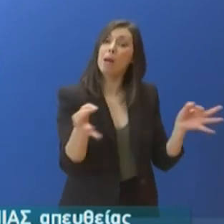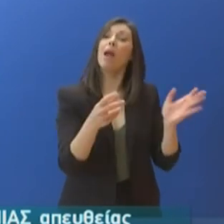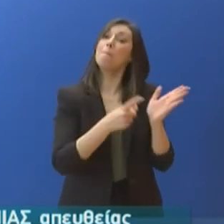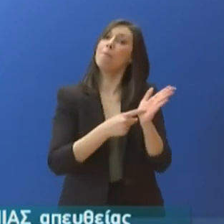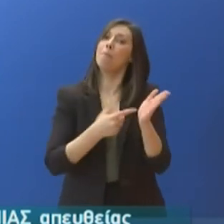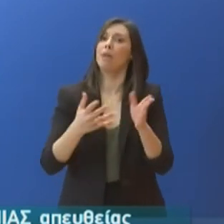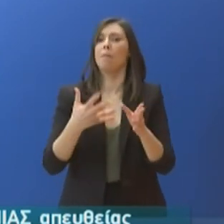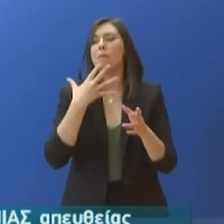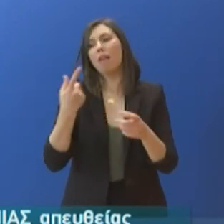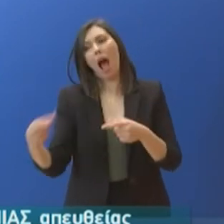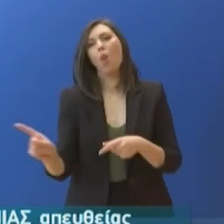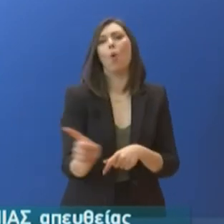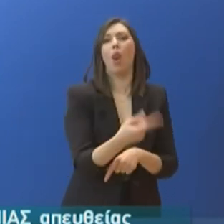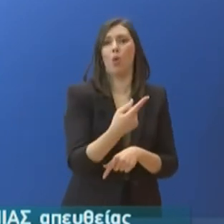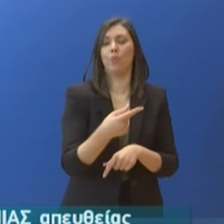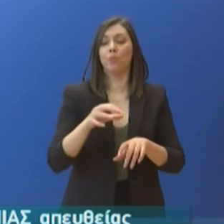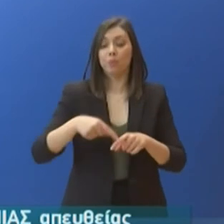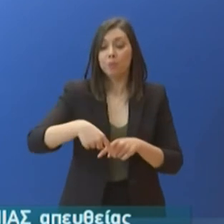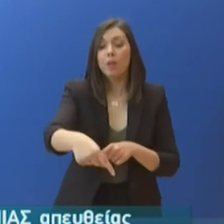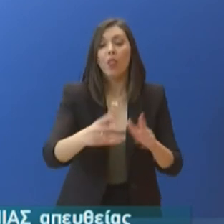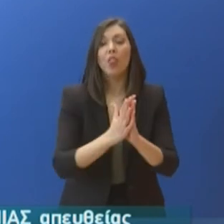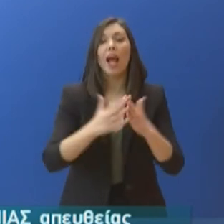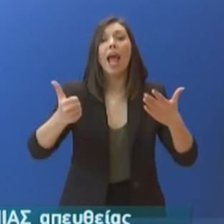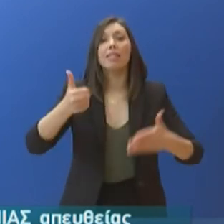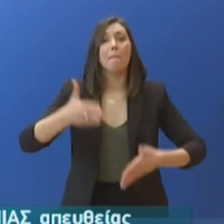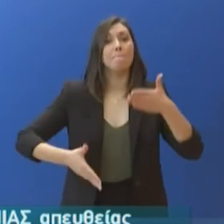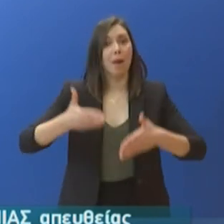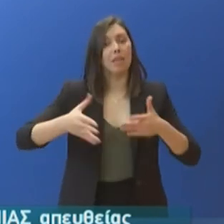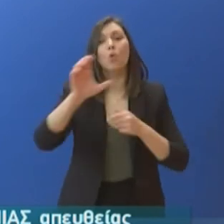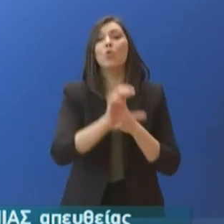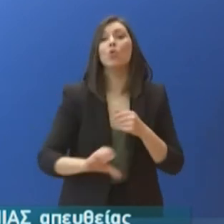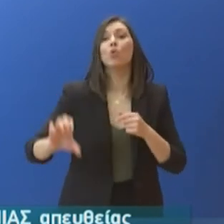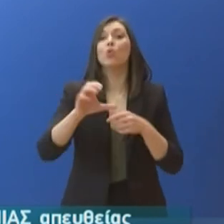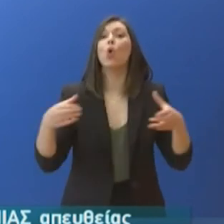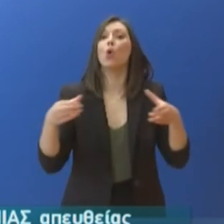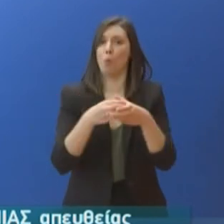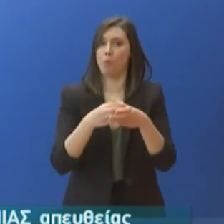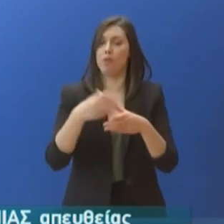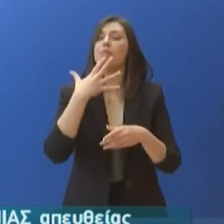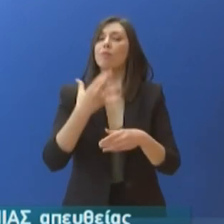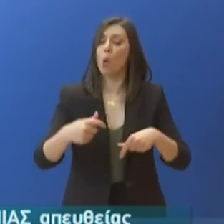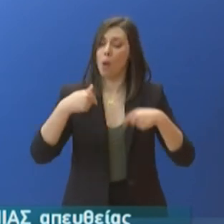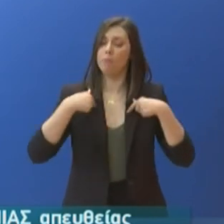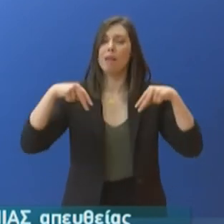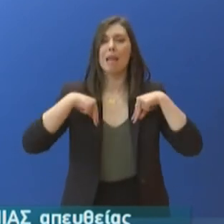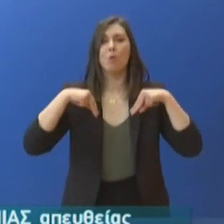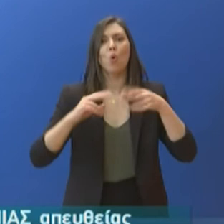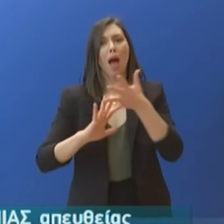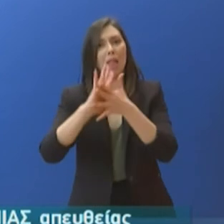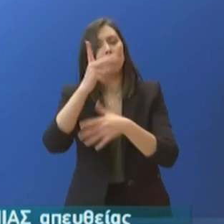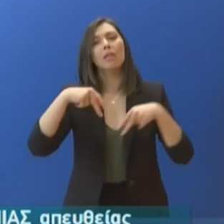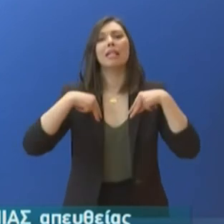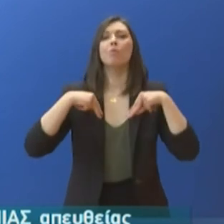16ης Μαρτίου, τα συναρμόδια Υπουργεία Οικονομικών, Ανάπτυξης και Εργασίας είναι έτοιμα να λάβουν άμεσα πρόστατα μέτρα